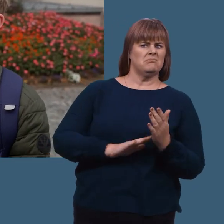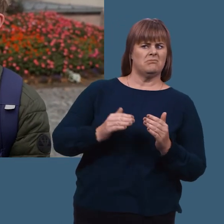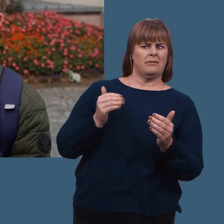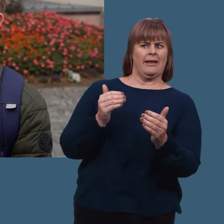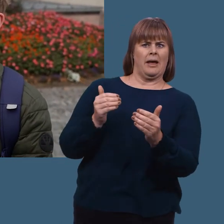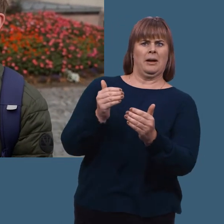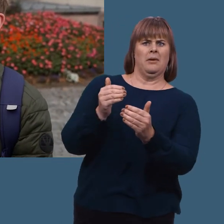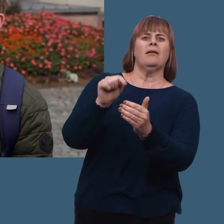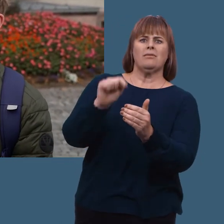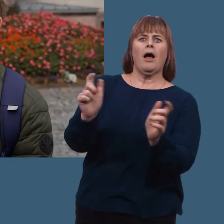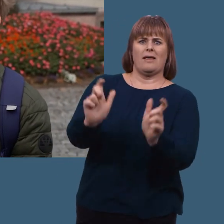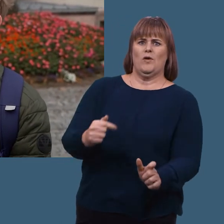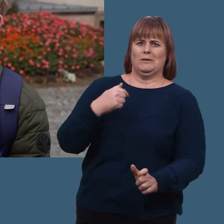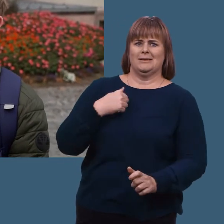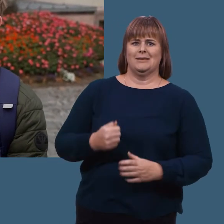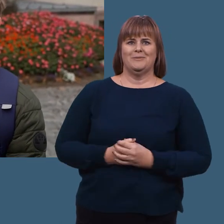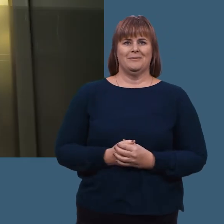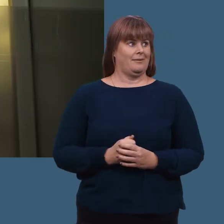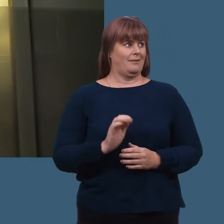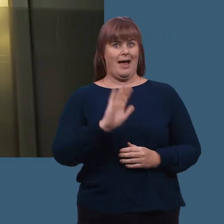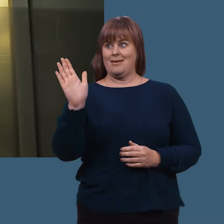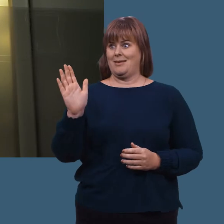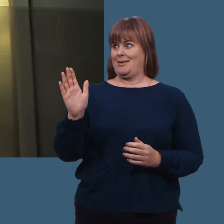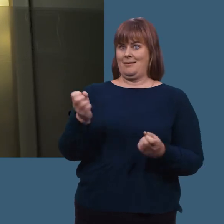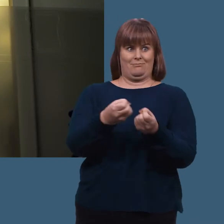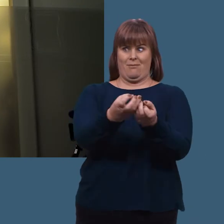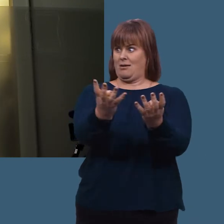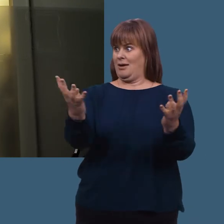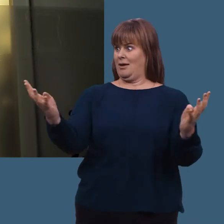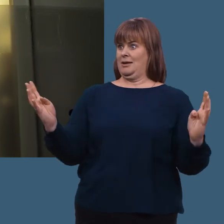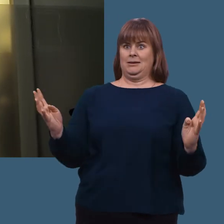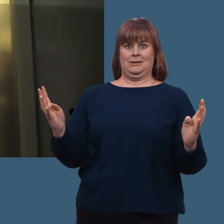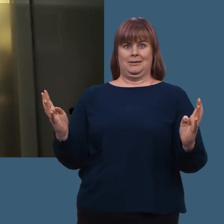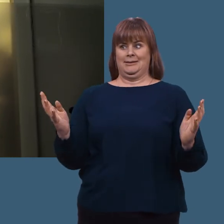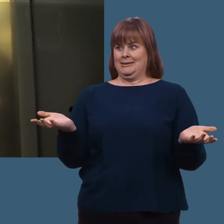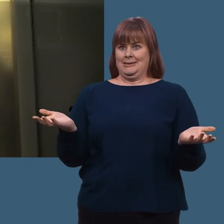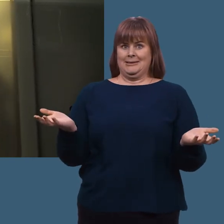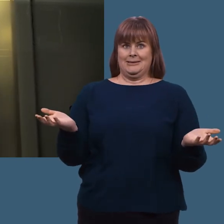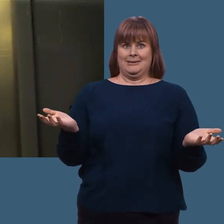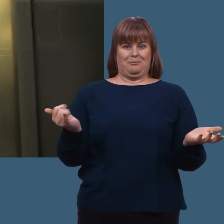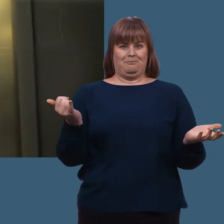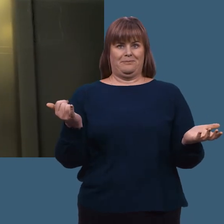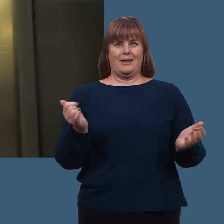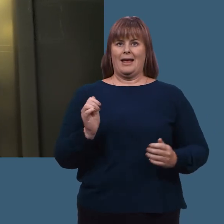blir det når det nærmer seg. Hei! Hei, da er det mye finere folk.